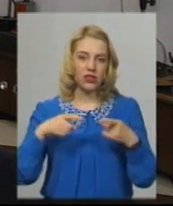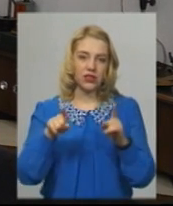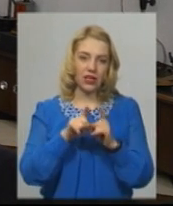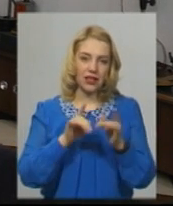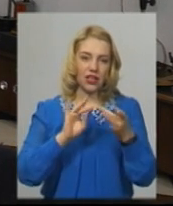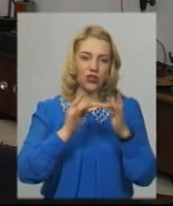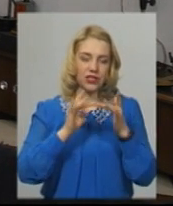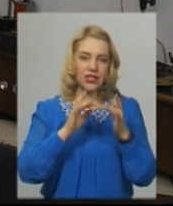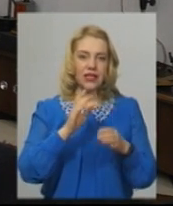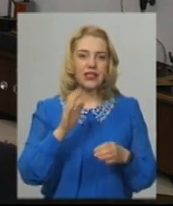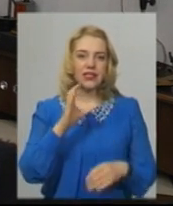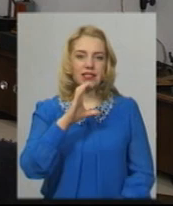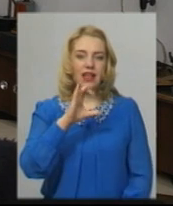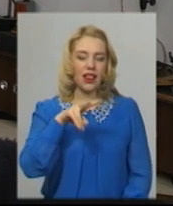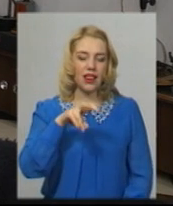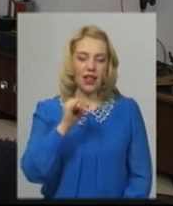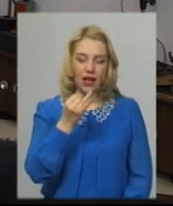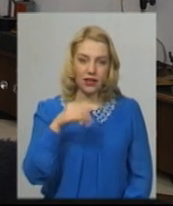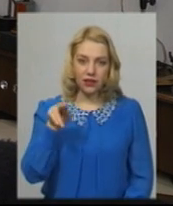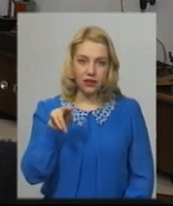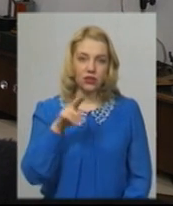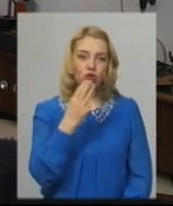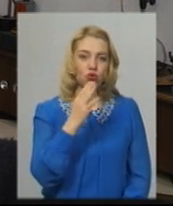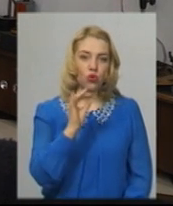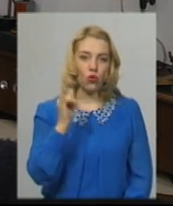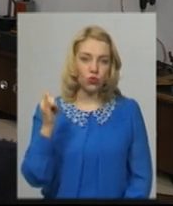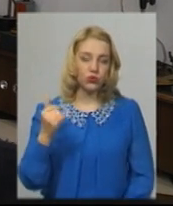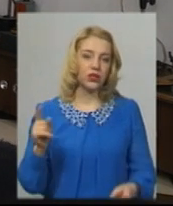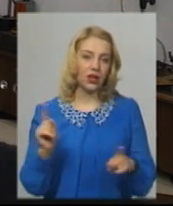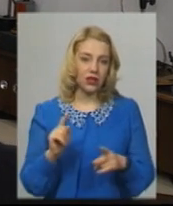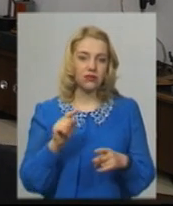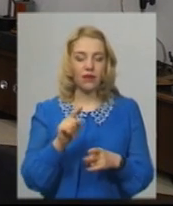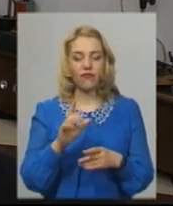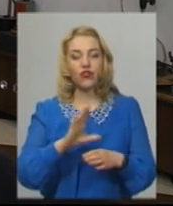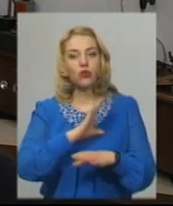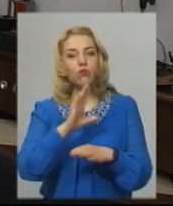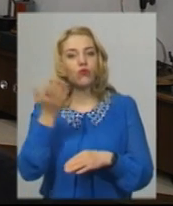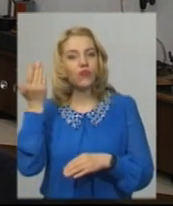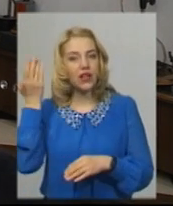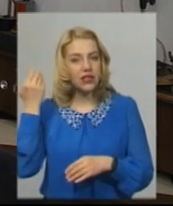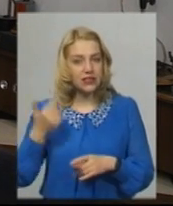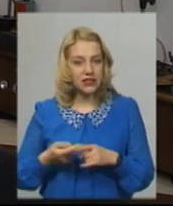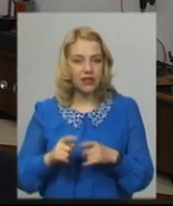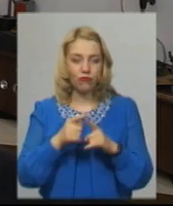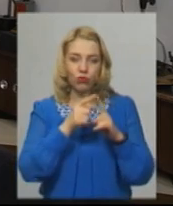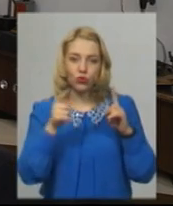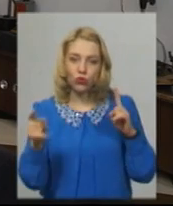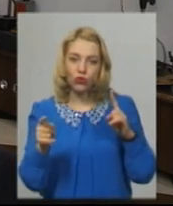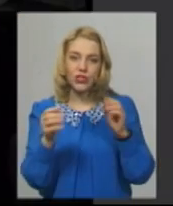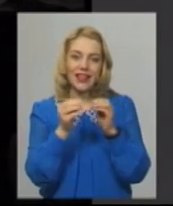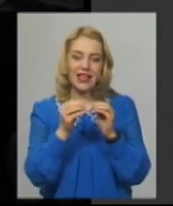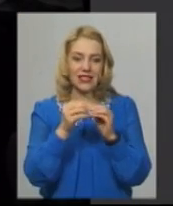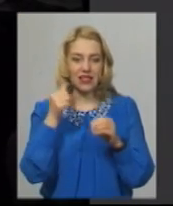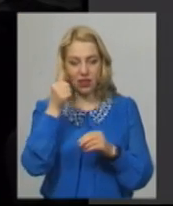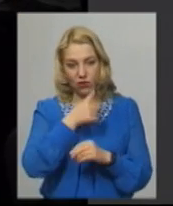слайд-шоу, в яких ми згадуємо ті виставки, які відбулися у нашому музеї впродовж 10 останніх